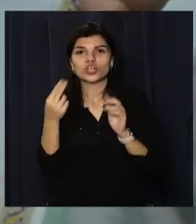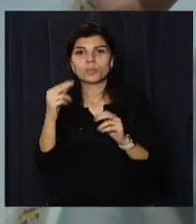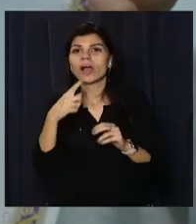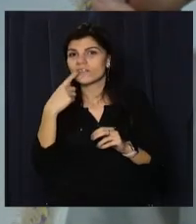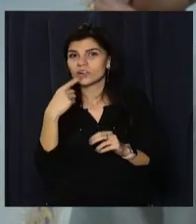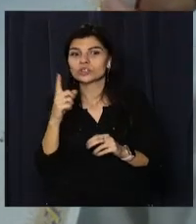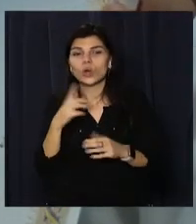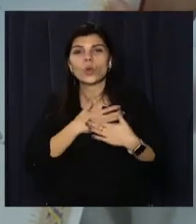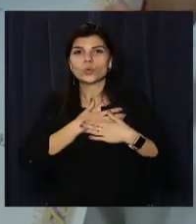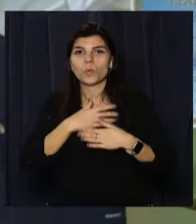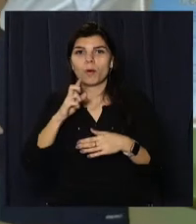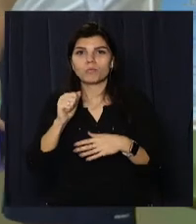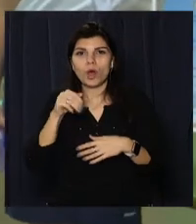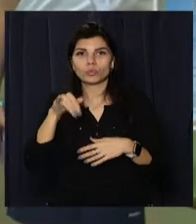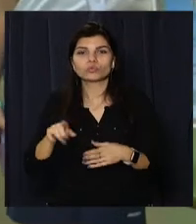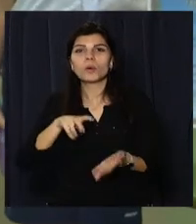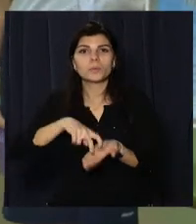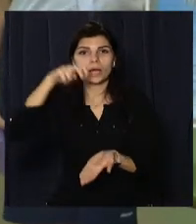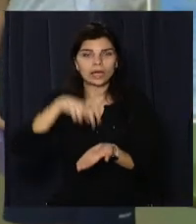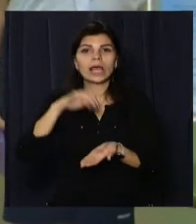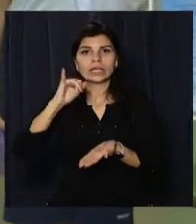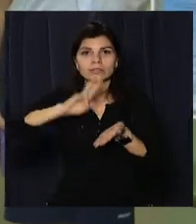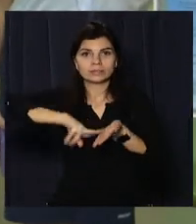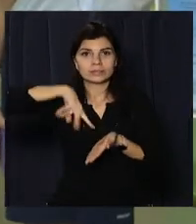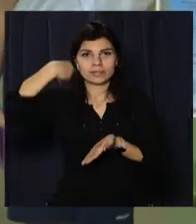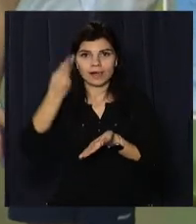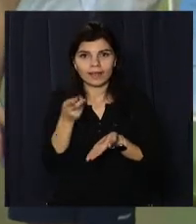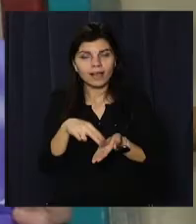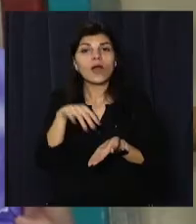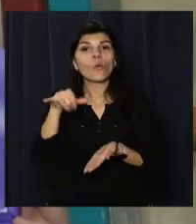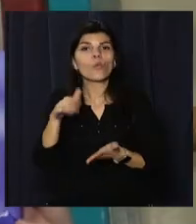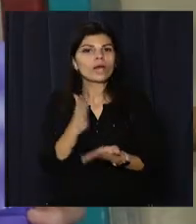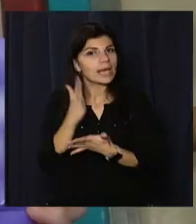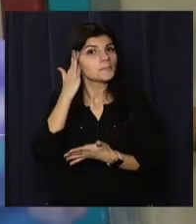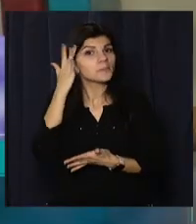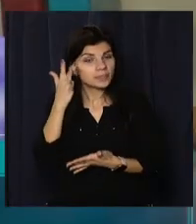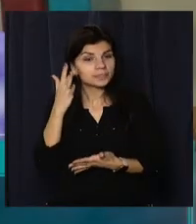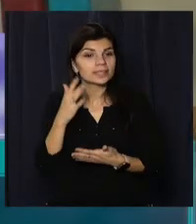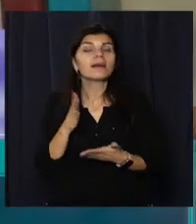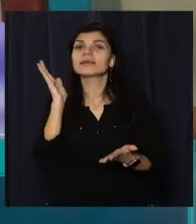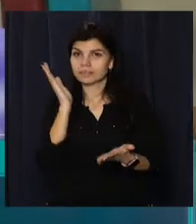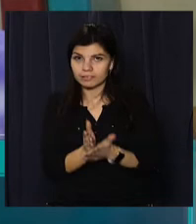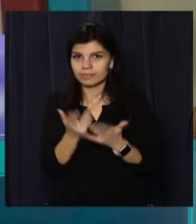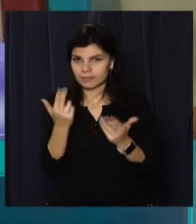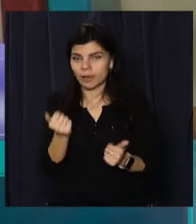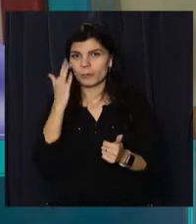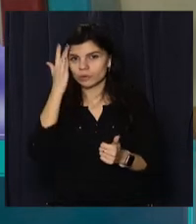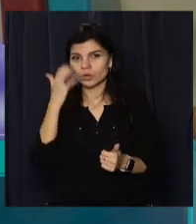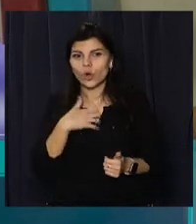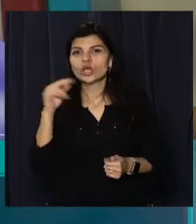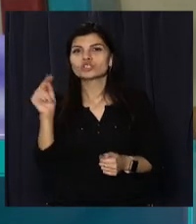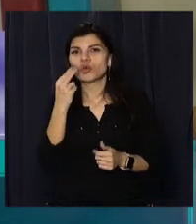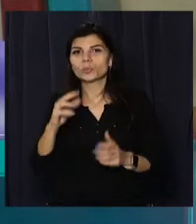зізнається, любить батут за стрибки і сальто. А ще у нього є мрія. У мене є мрія – поїхати на